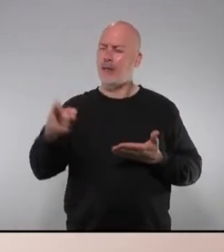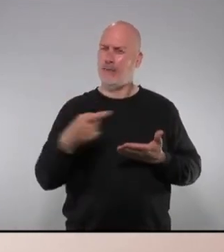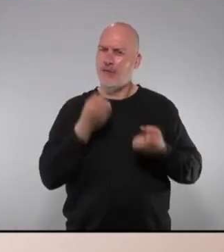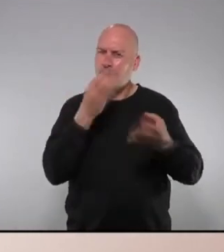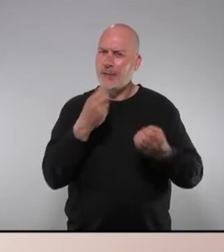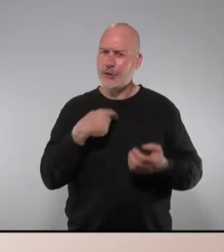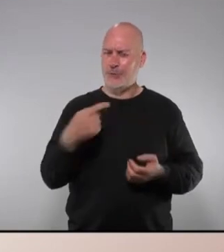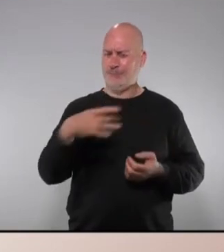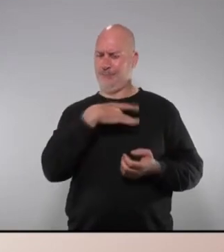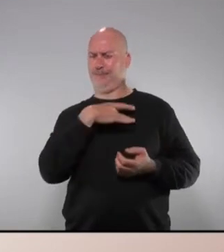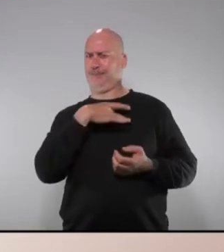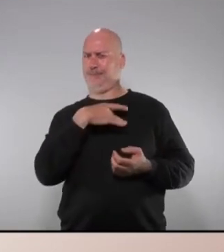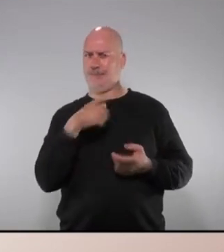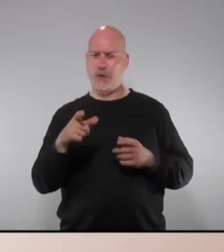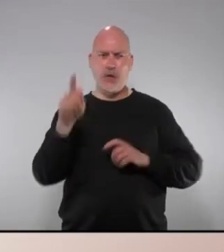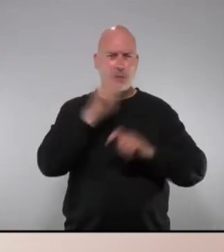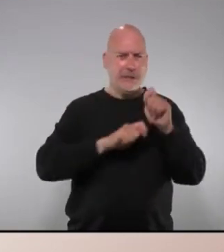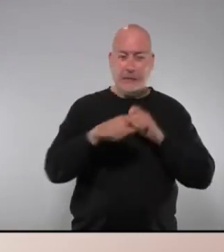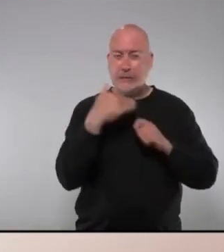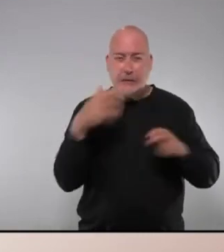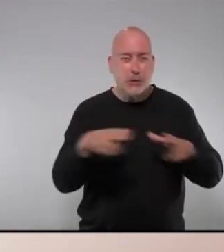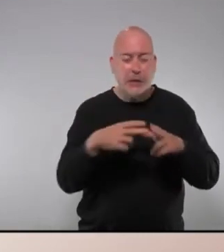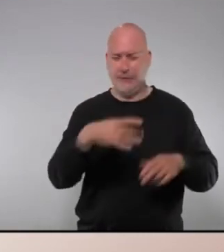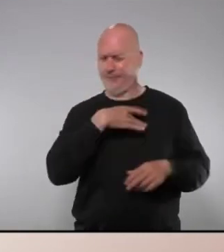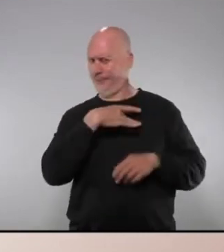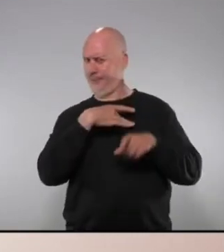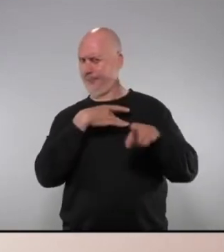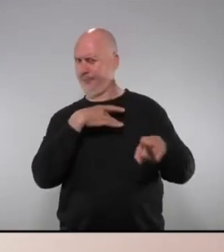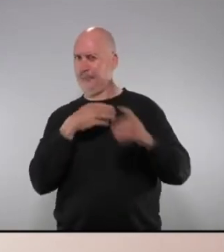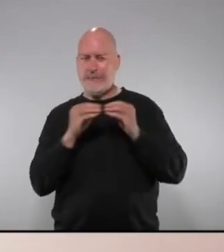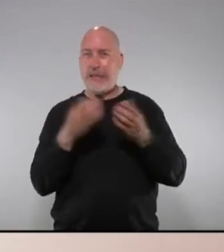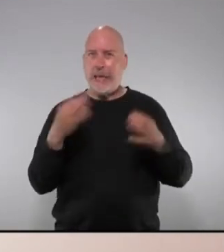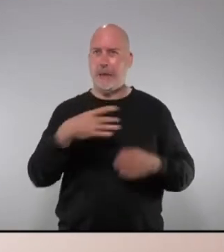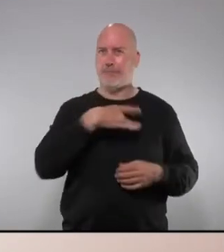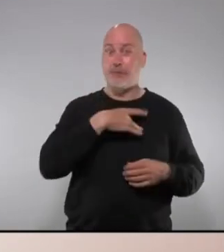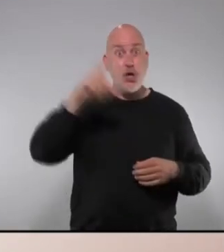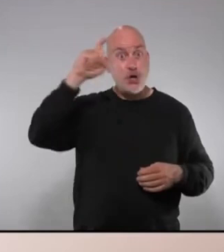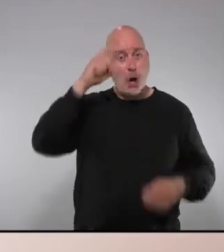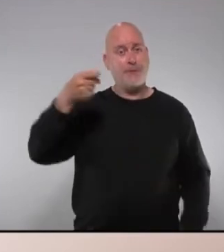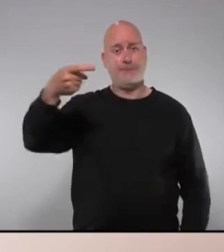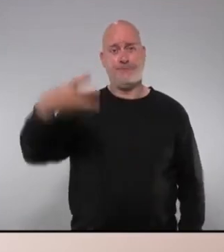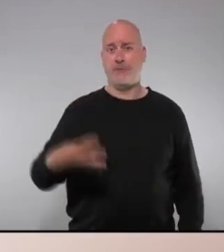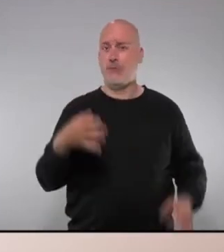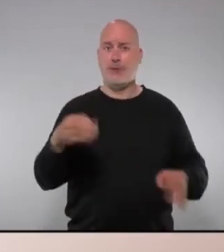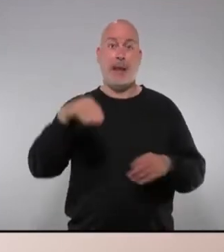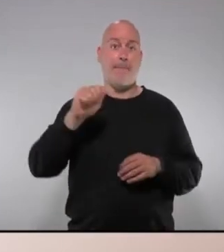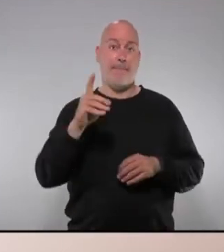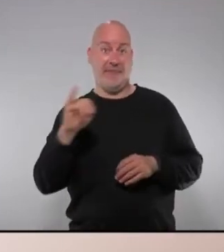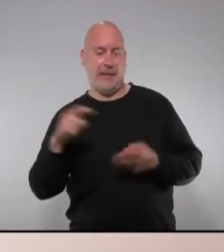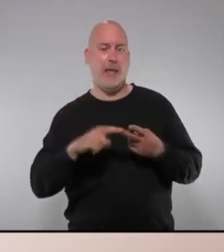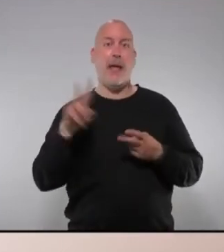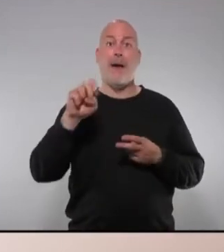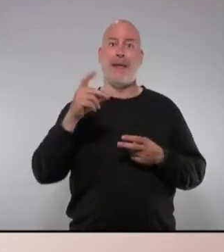dubtoses de societats dubtoses on una i altra vegada surten els mateixos noms de sempre que quan és el David Madí és el Xavier